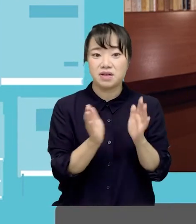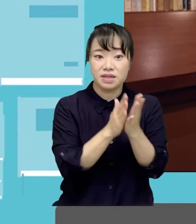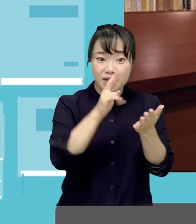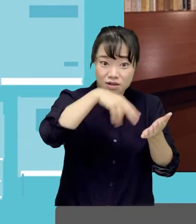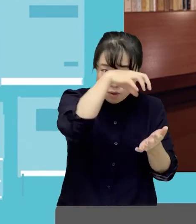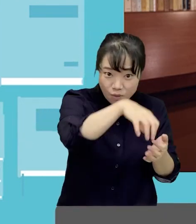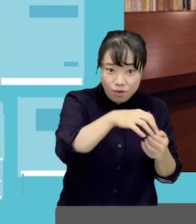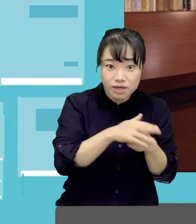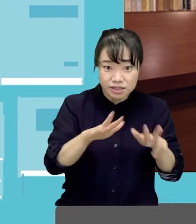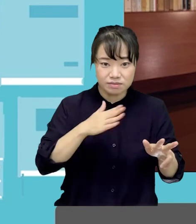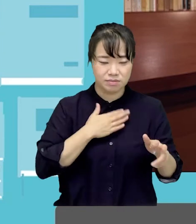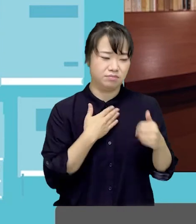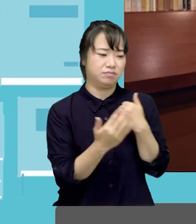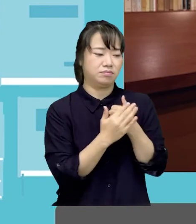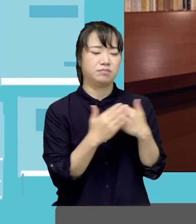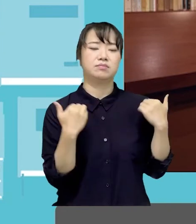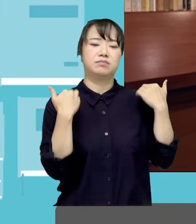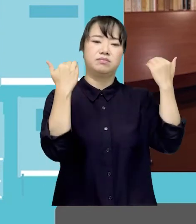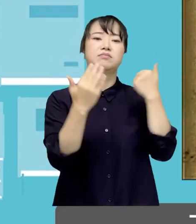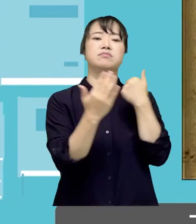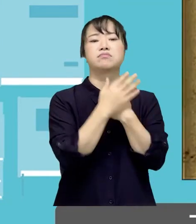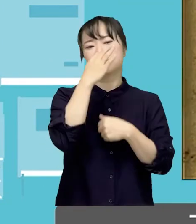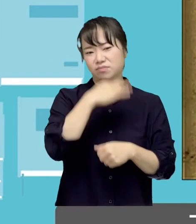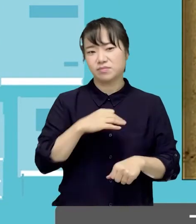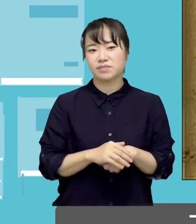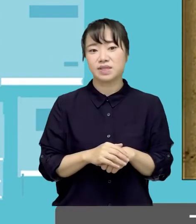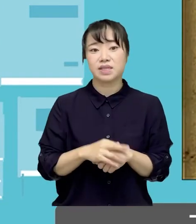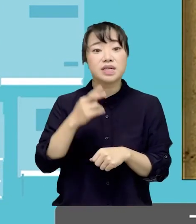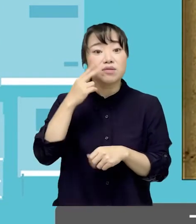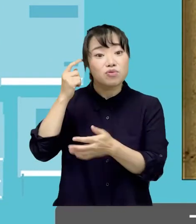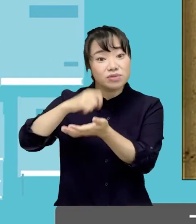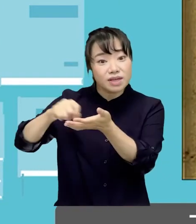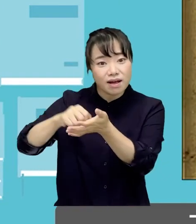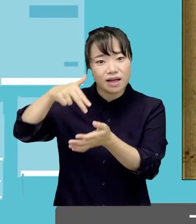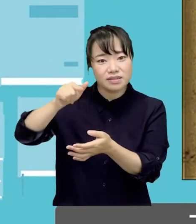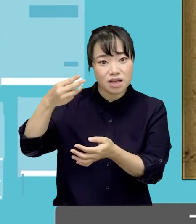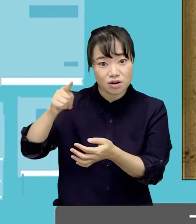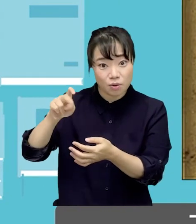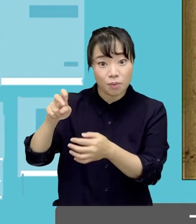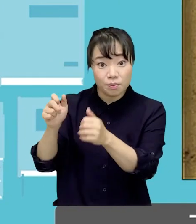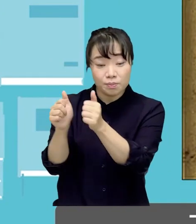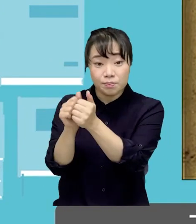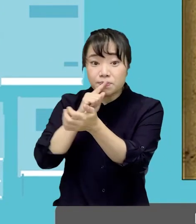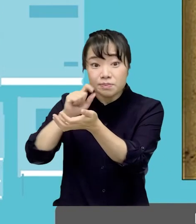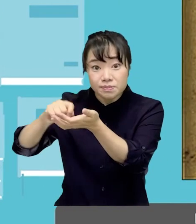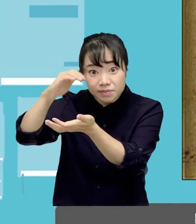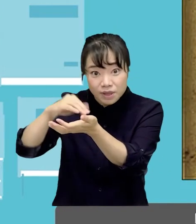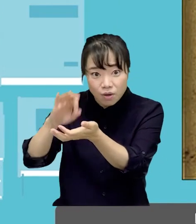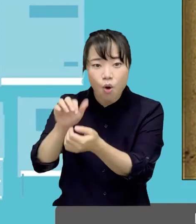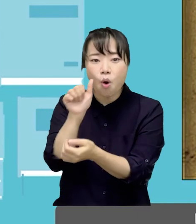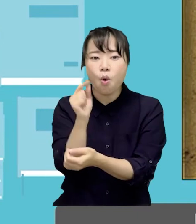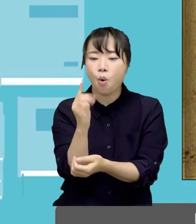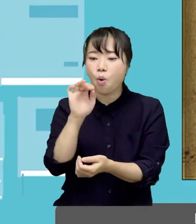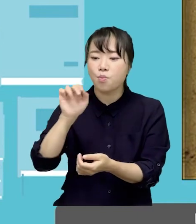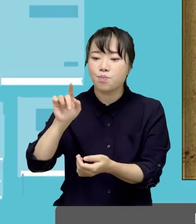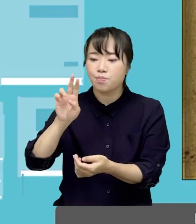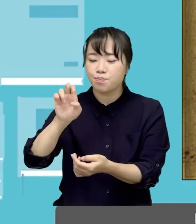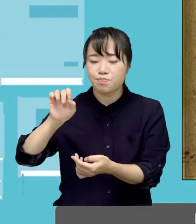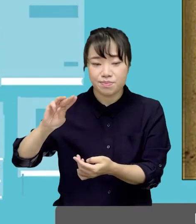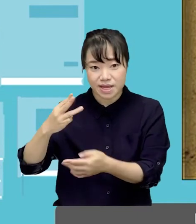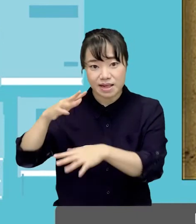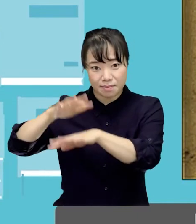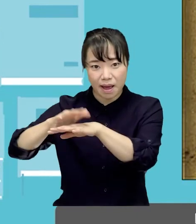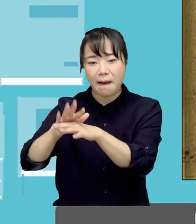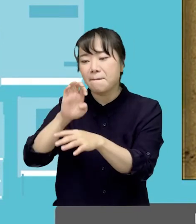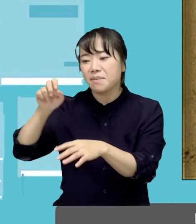도서관이 지금의 나를 잊게 했다. 그는 미국 작가 제롬 데이비드 셀린저가 쓴 호밀밭의 파수꾼을